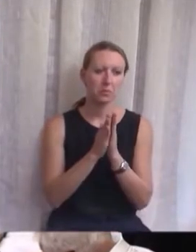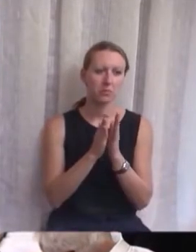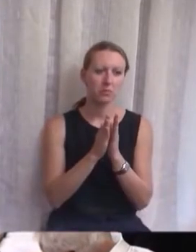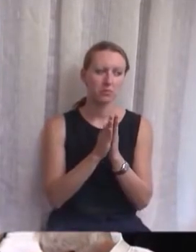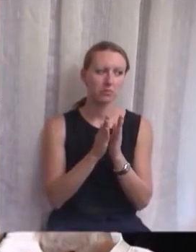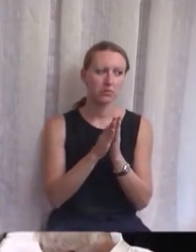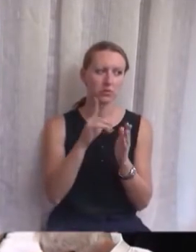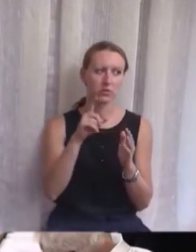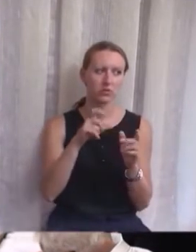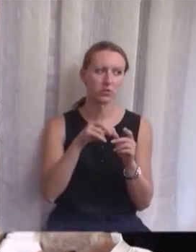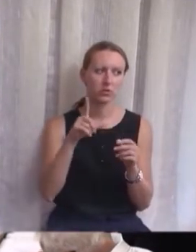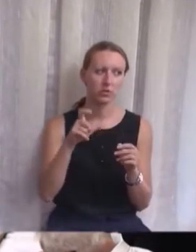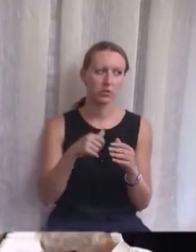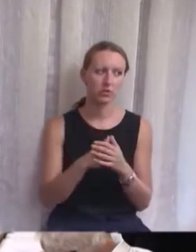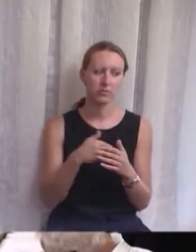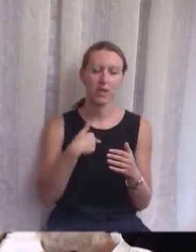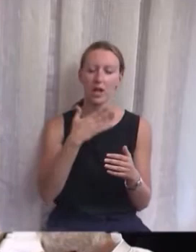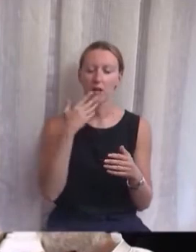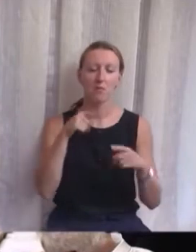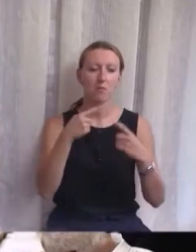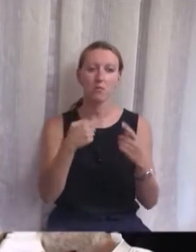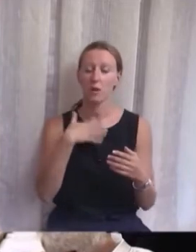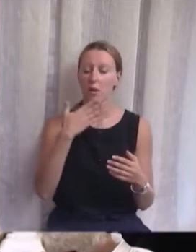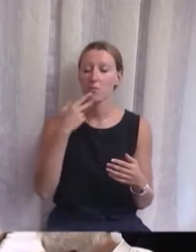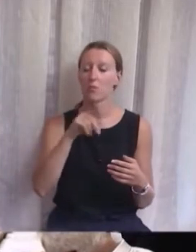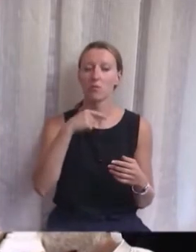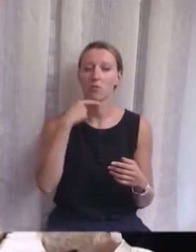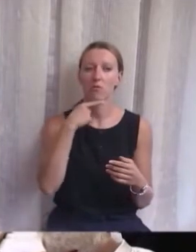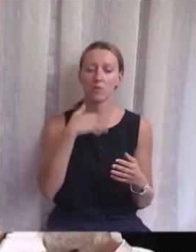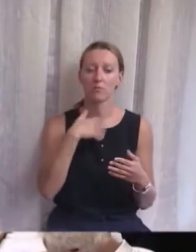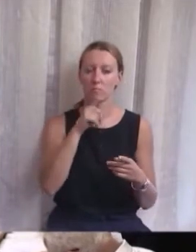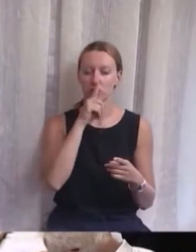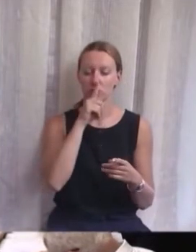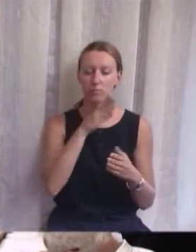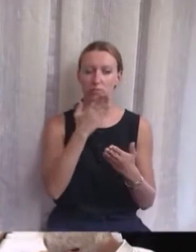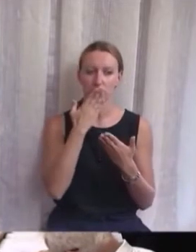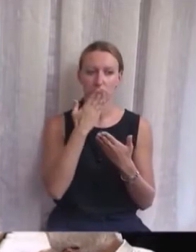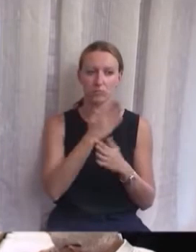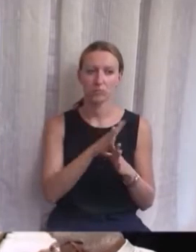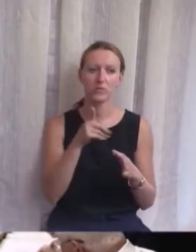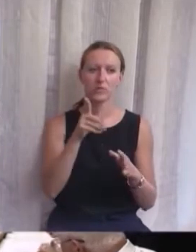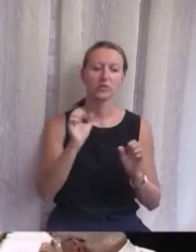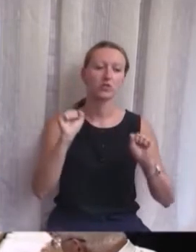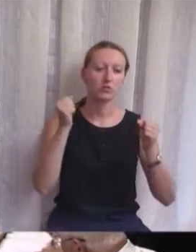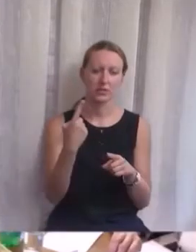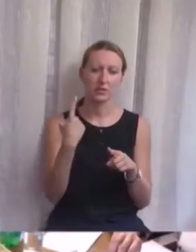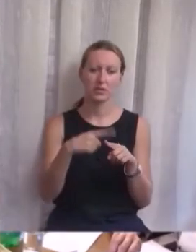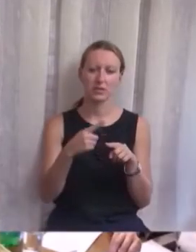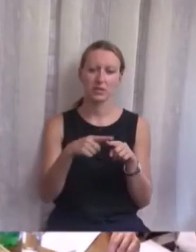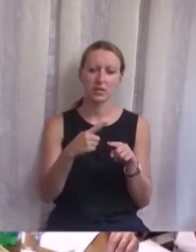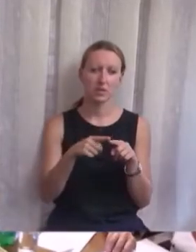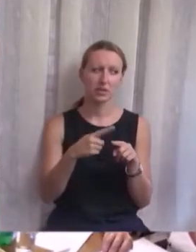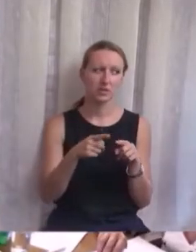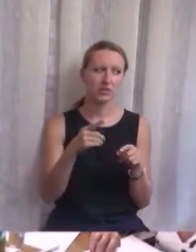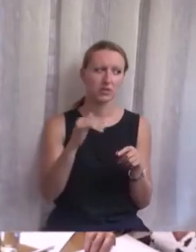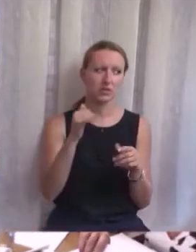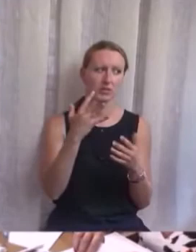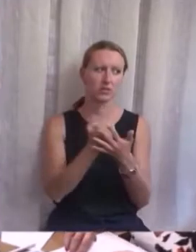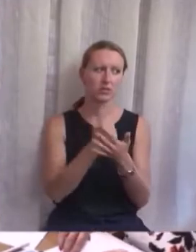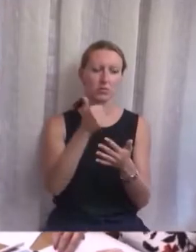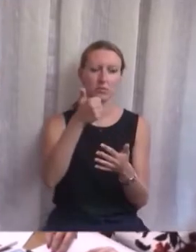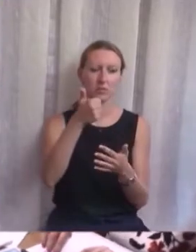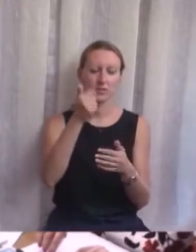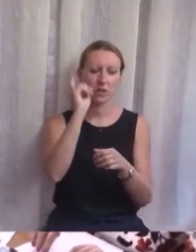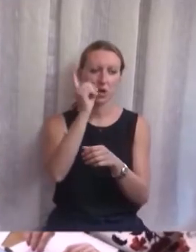Čuriću, nemate samo sekundu u redu, protestirate na taj način. Da dobili ste